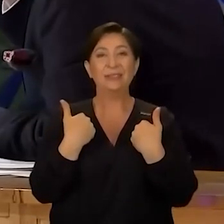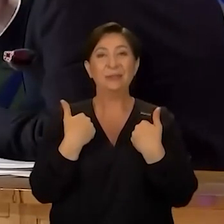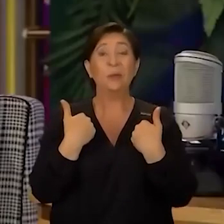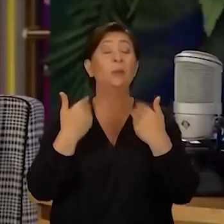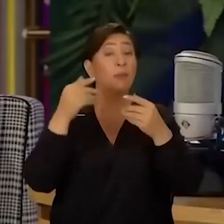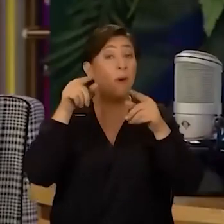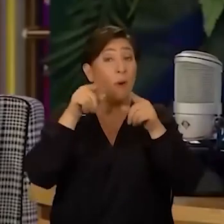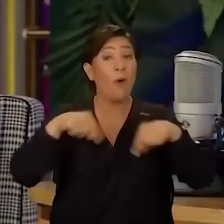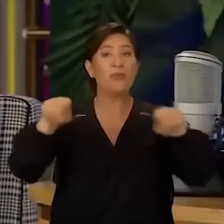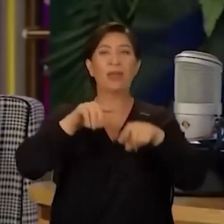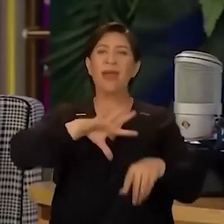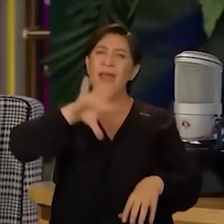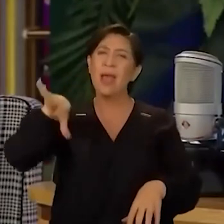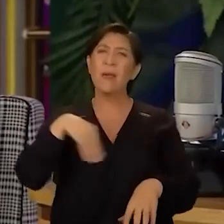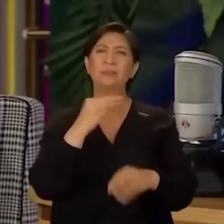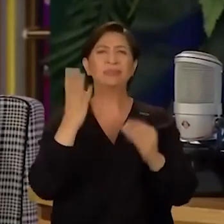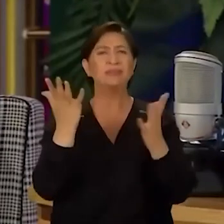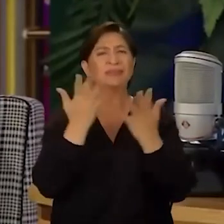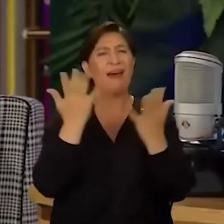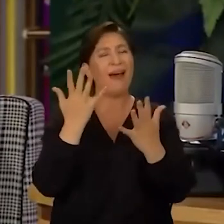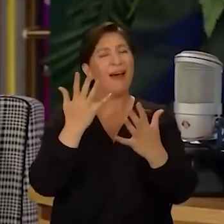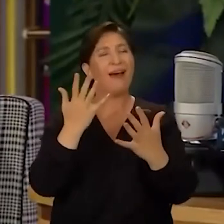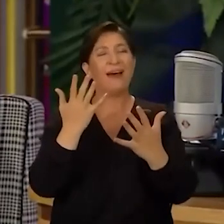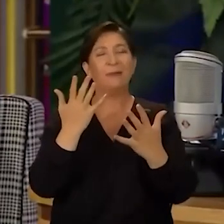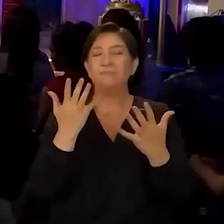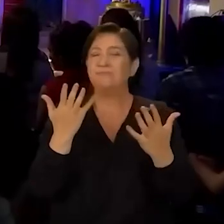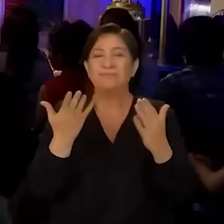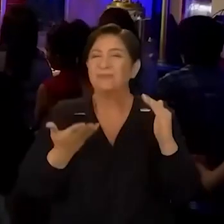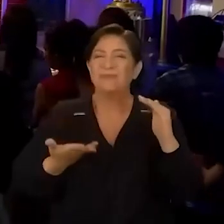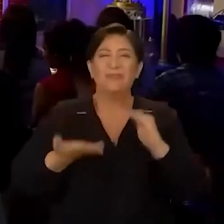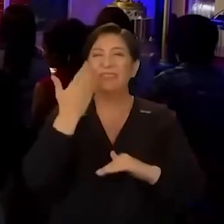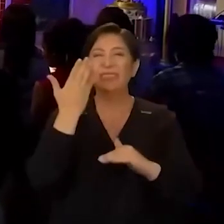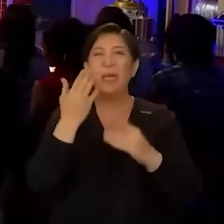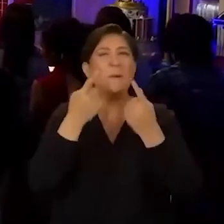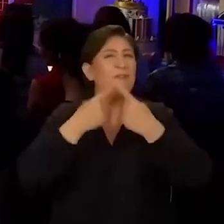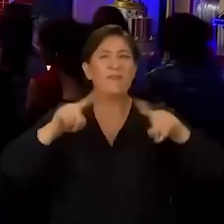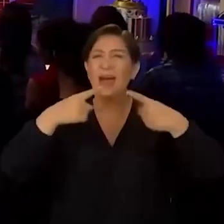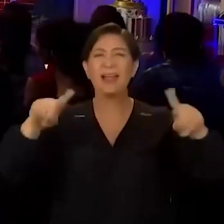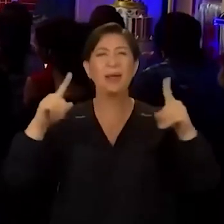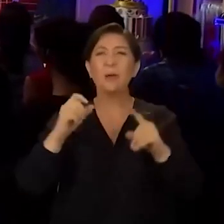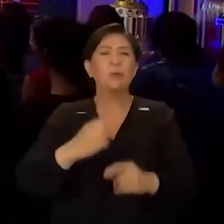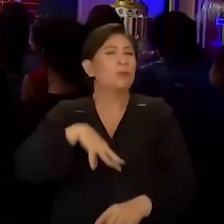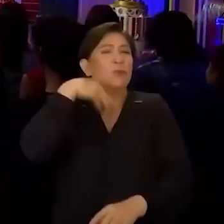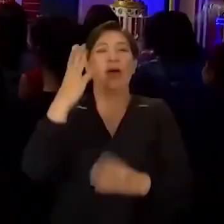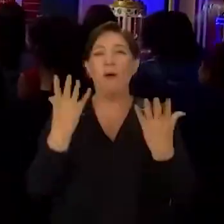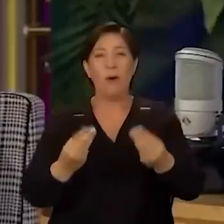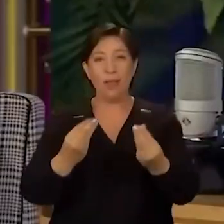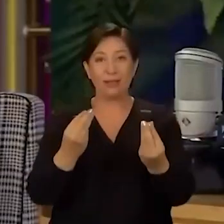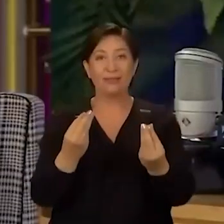Ve onlar hepimizden çok daha duyarlı ve çok daha başka türlü ruhları olan.